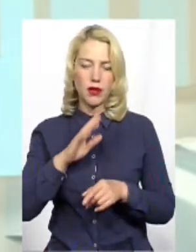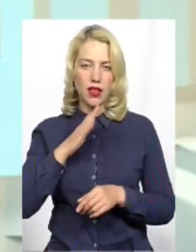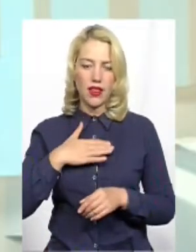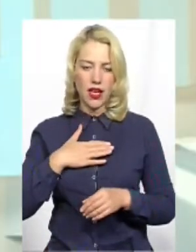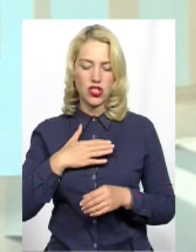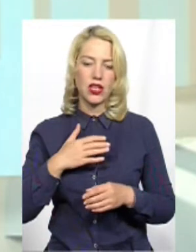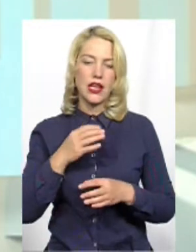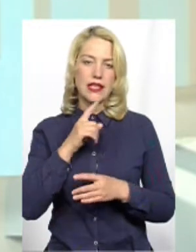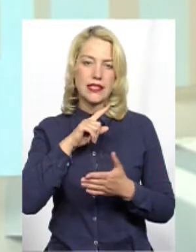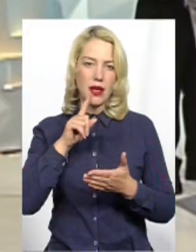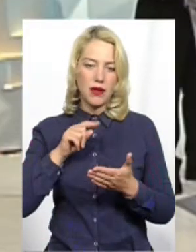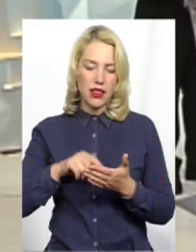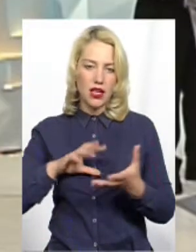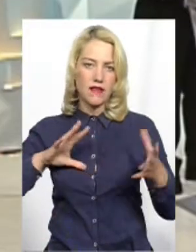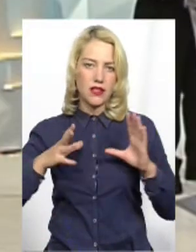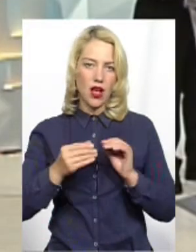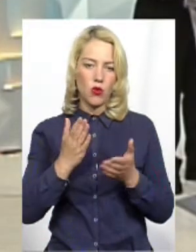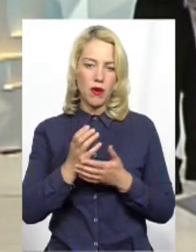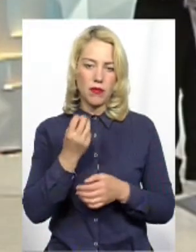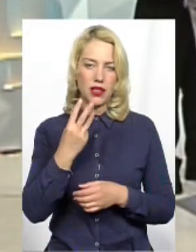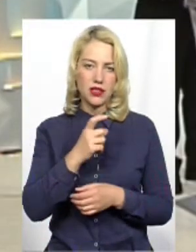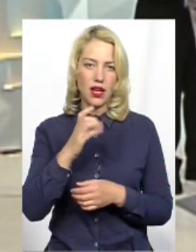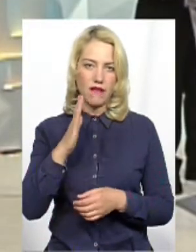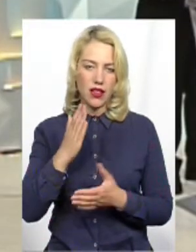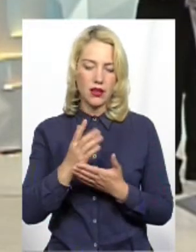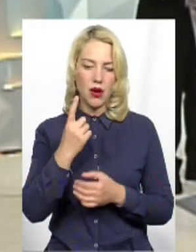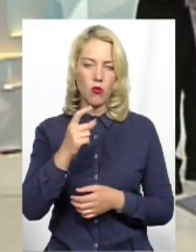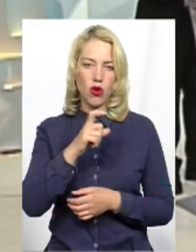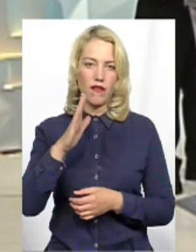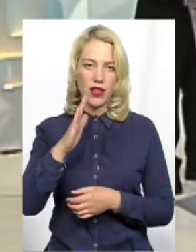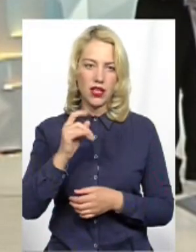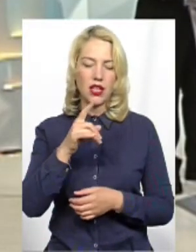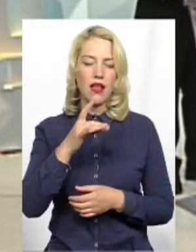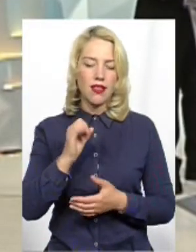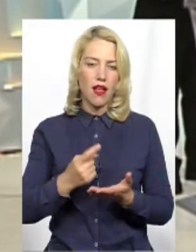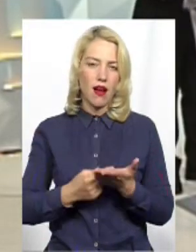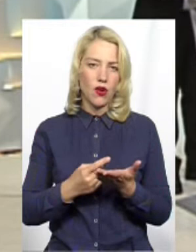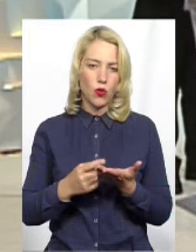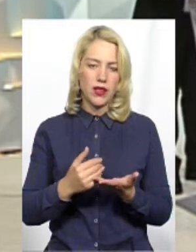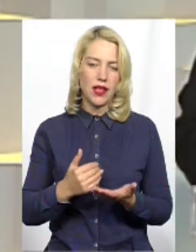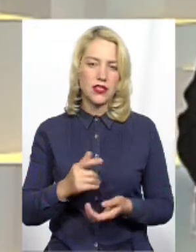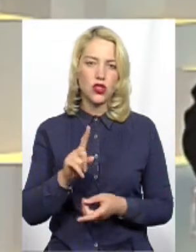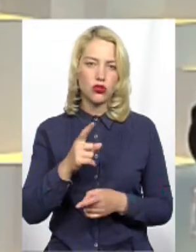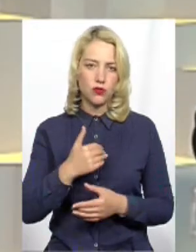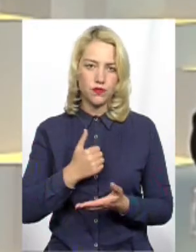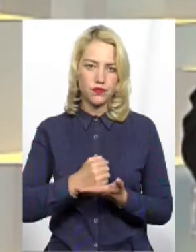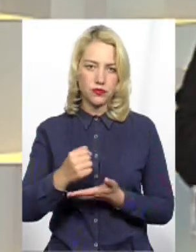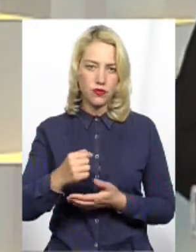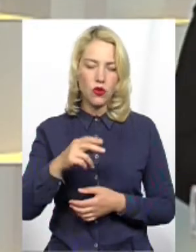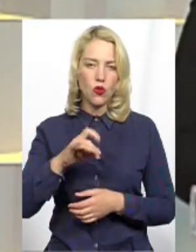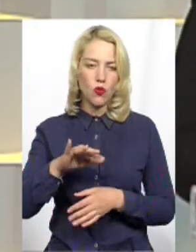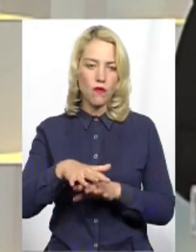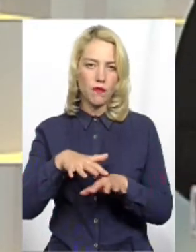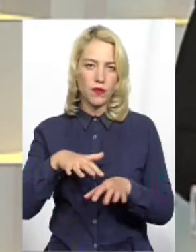13 хвилин. І на початку маєте хвилину для аргументації свого походу у Верховну Раду. Прошу. Хвилина. Вітаю